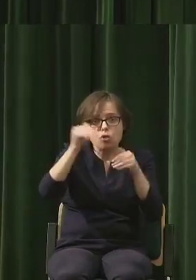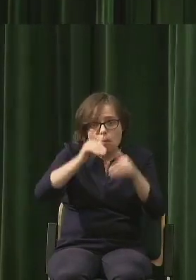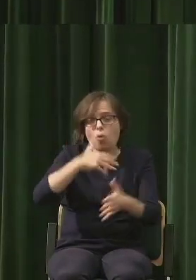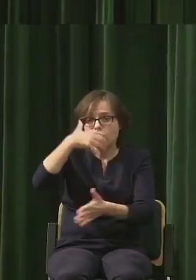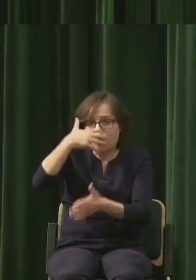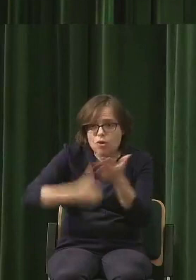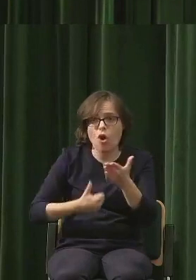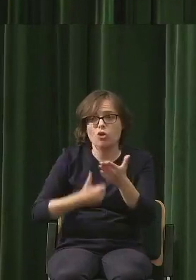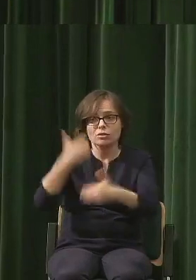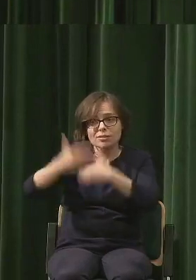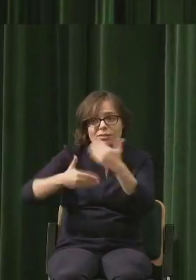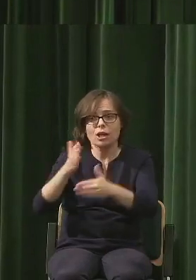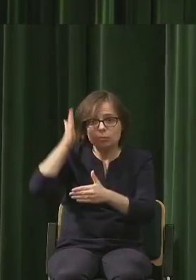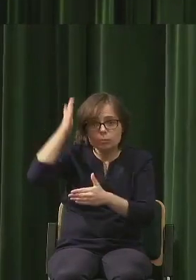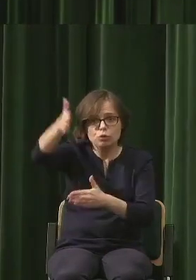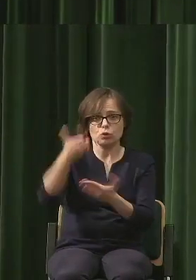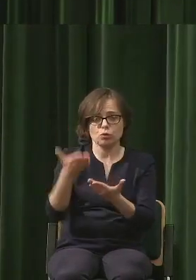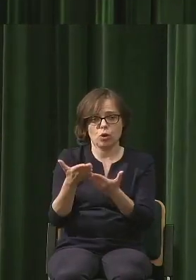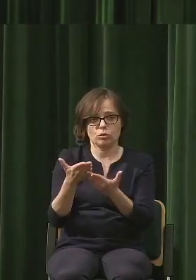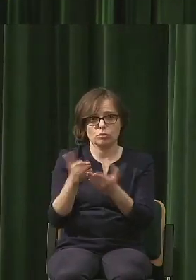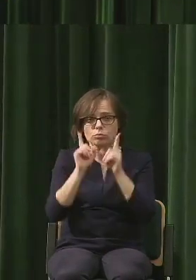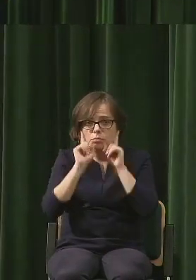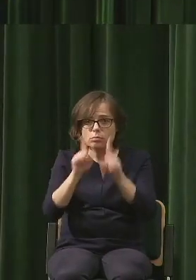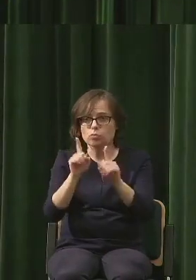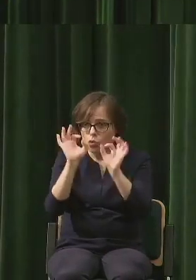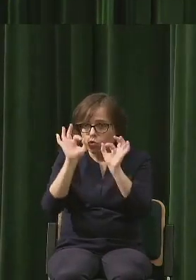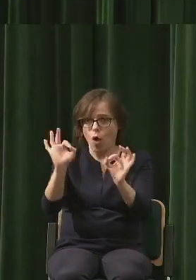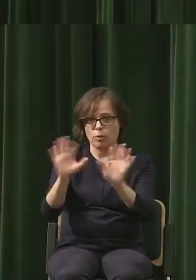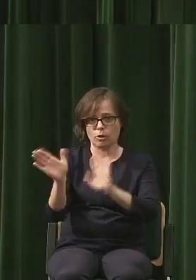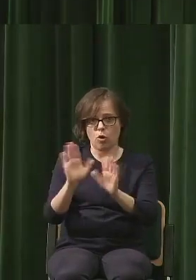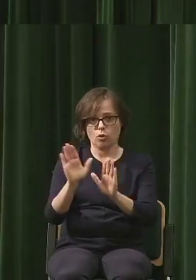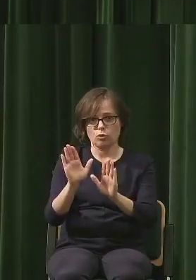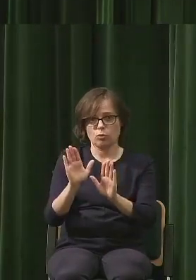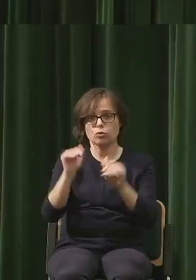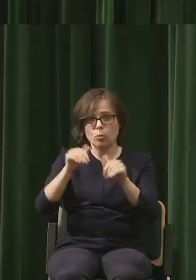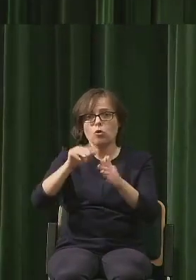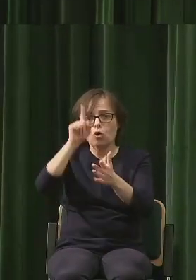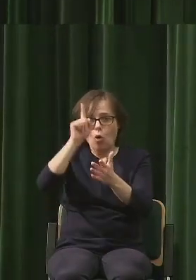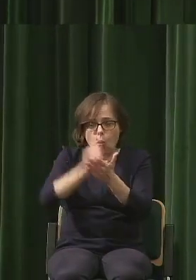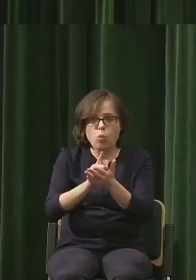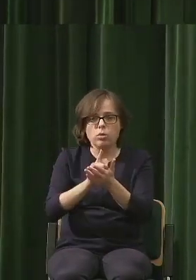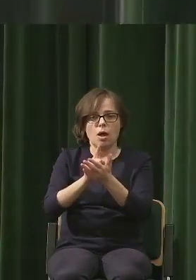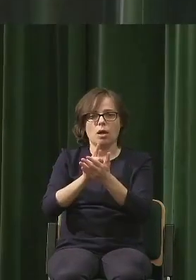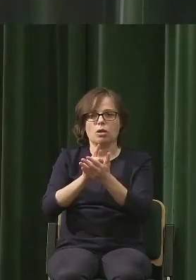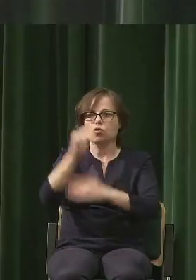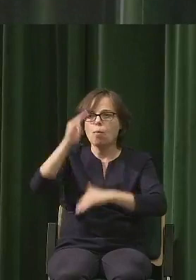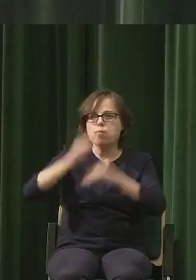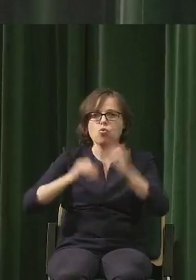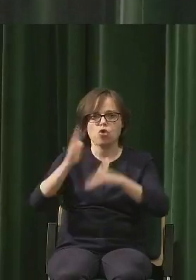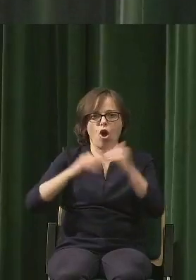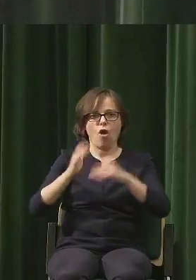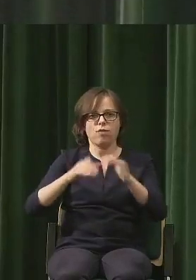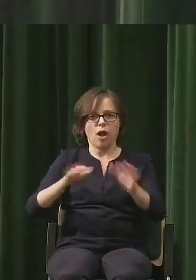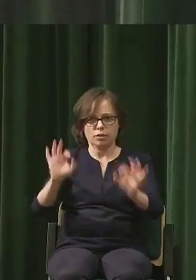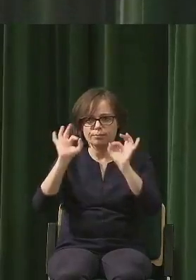bardzo naprawdę konstruktywny i taki sposób, że zbudujemy wierzę Babel, której nie trzeba będzie burzyć. Będą się ludzie